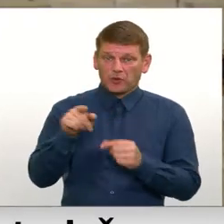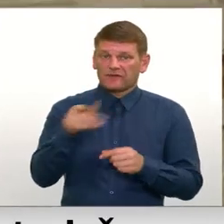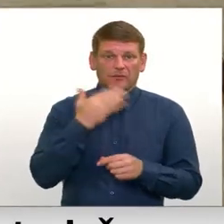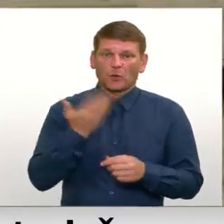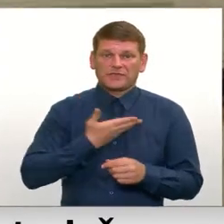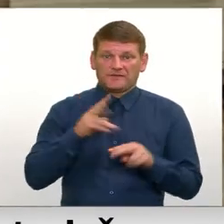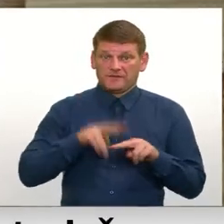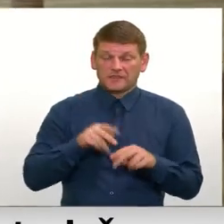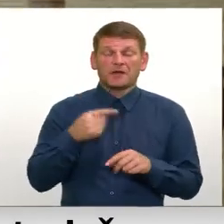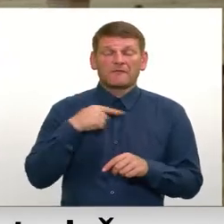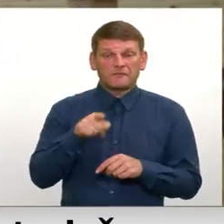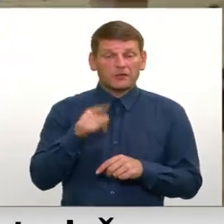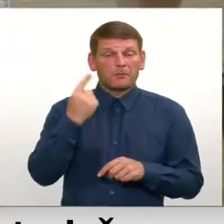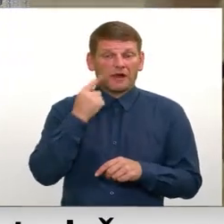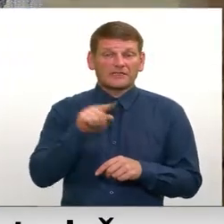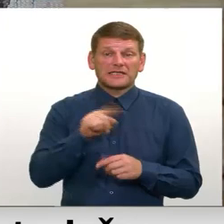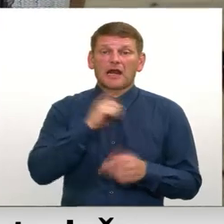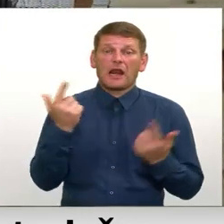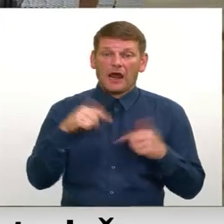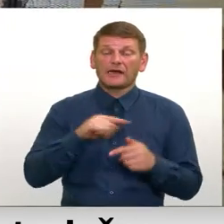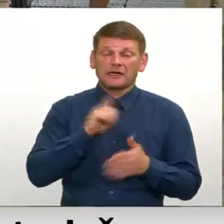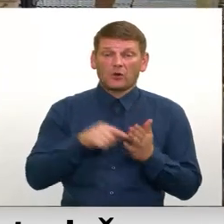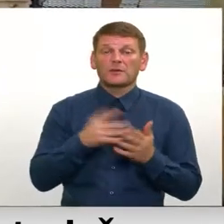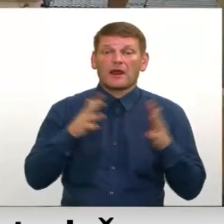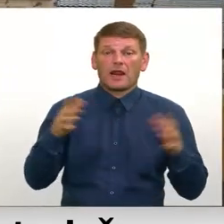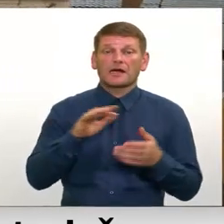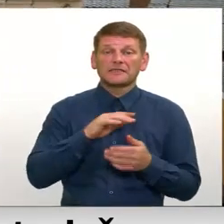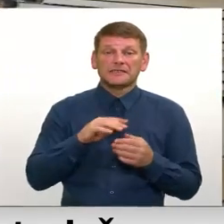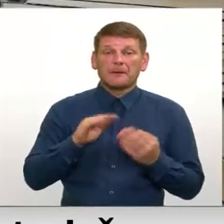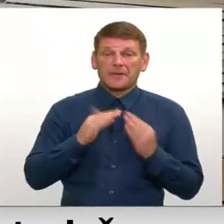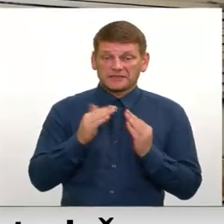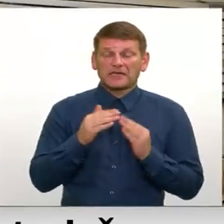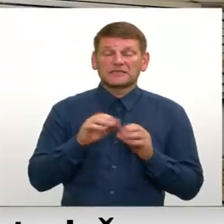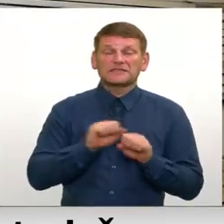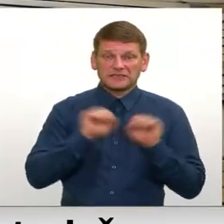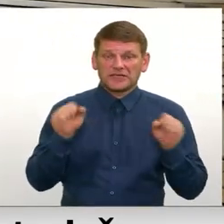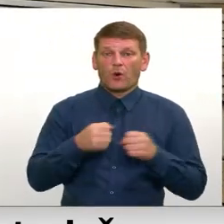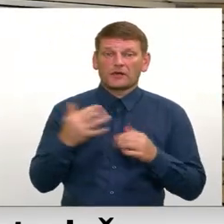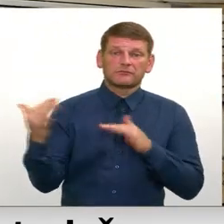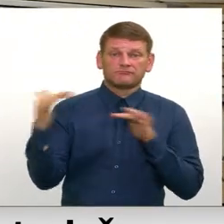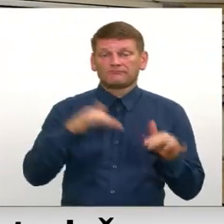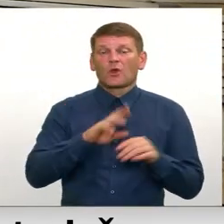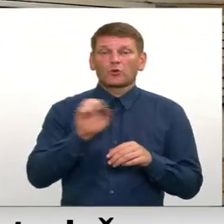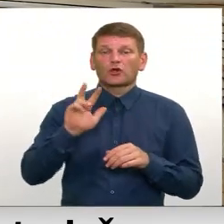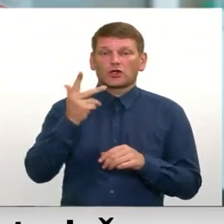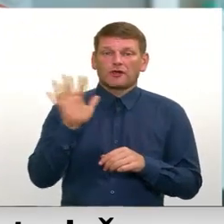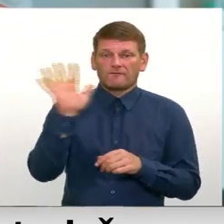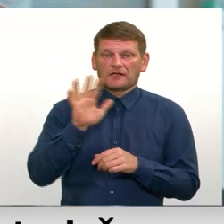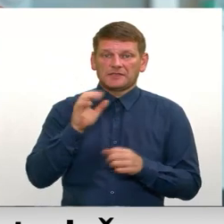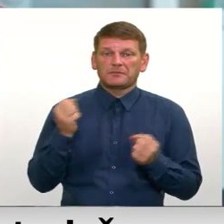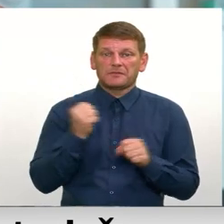Pie tam viņa prātas ir laika jautājums, ka lielākās pilsētās vēl straujāk ieplodīs darba spēks no trešajām valstīm.